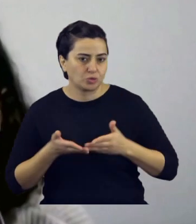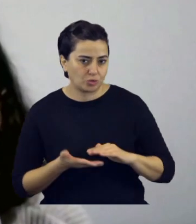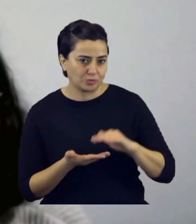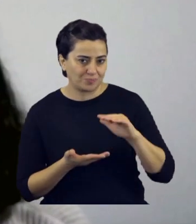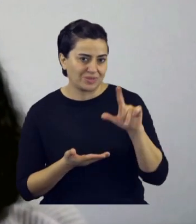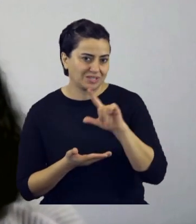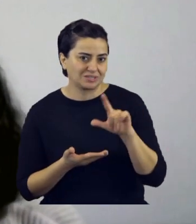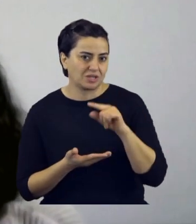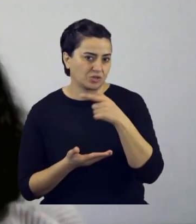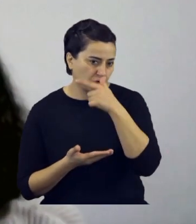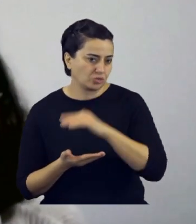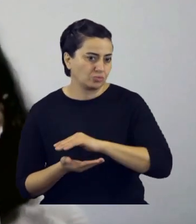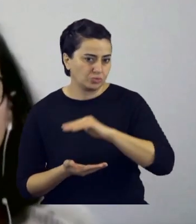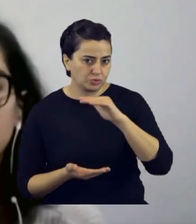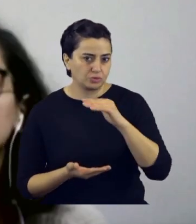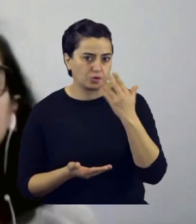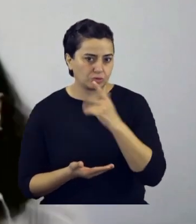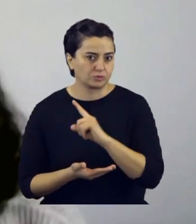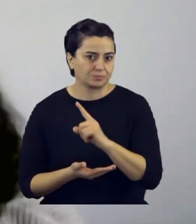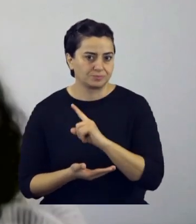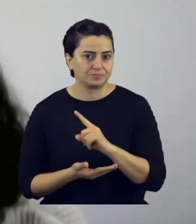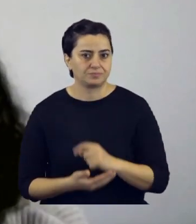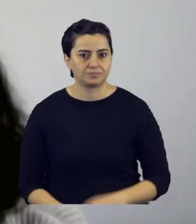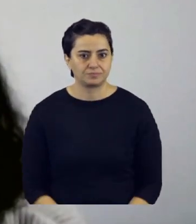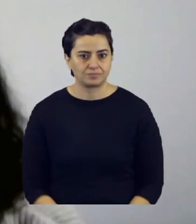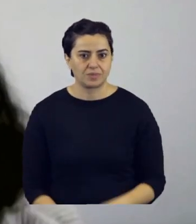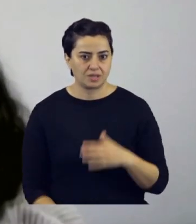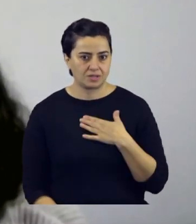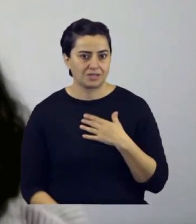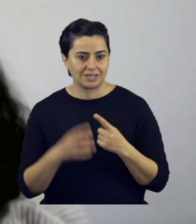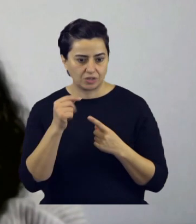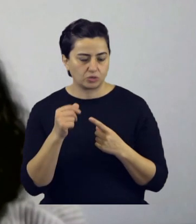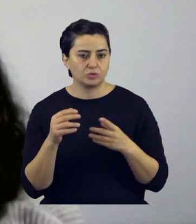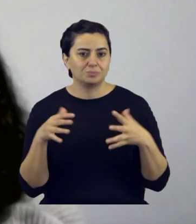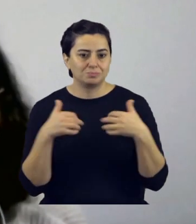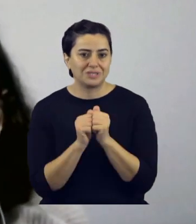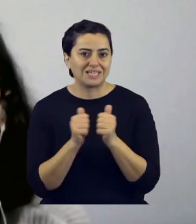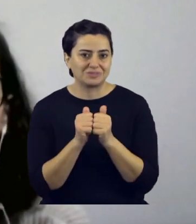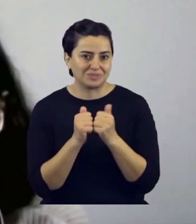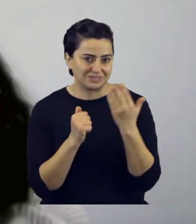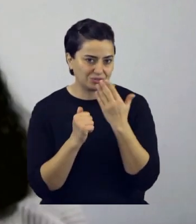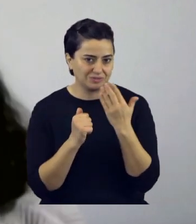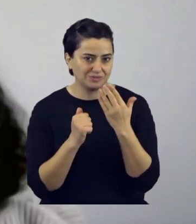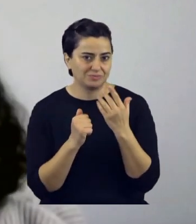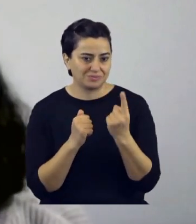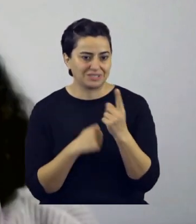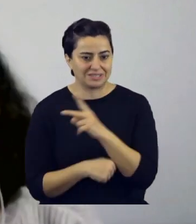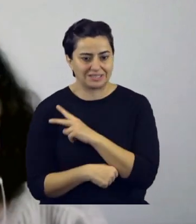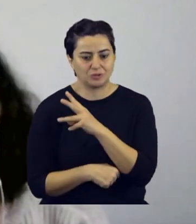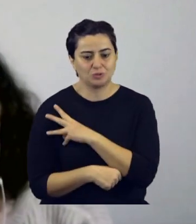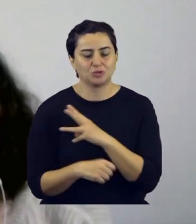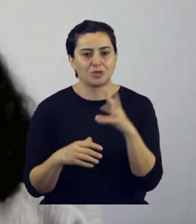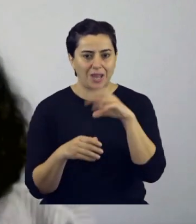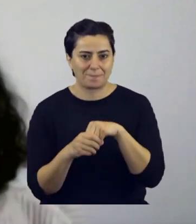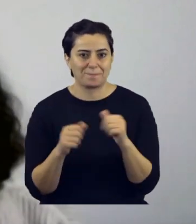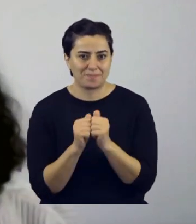doğdum ve liseye kadar orada büyüdüm. Orada okula devam ettim. Biz ilkokulu birleştirilmiş sınıfta okuduk. Yani biriler, ikiler